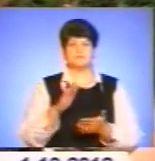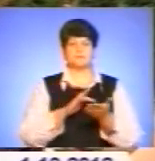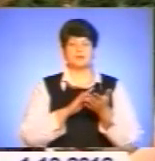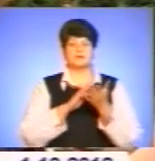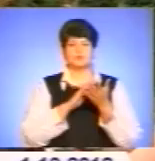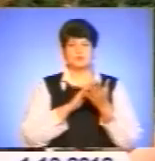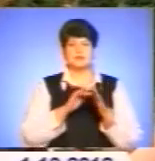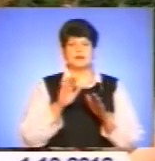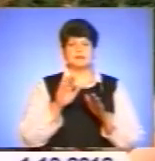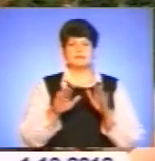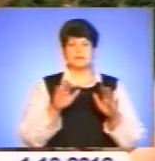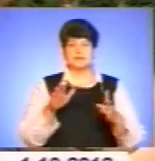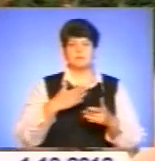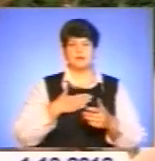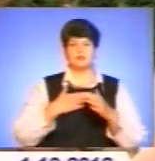слідами наших предків,